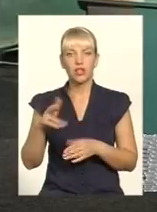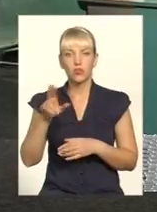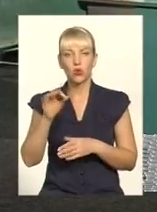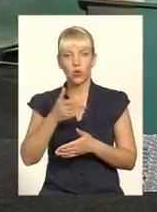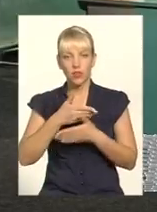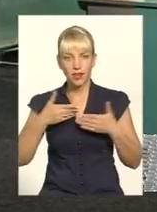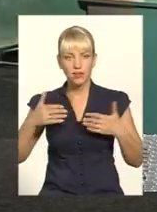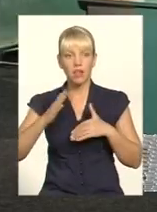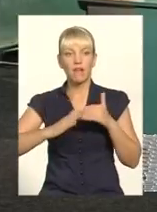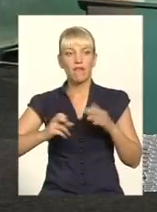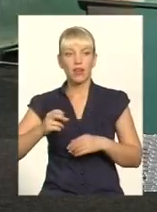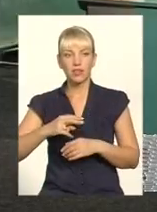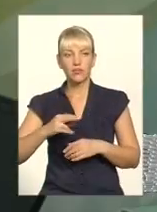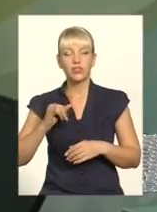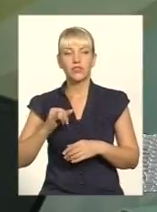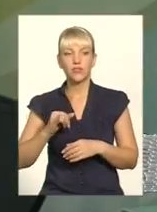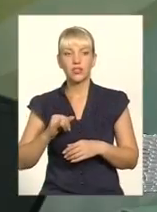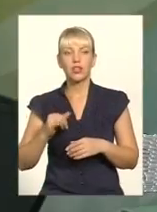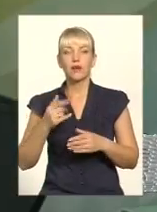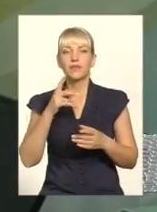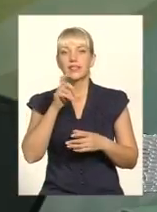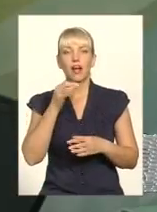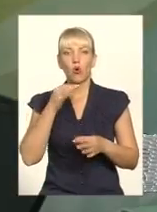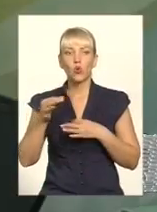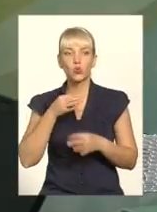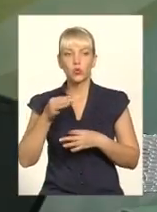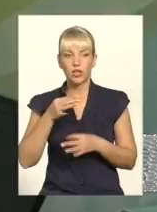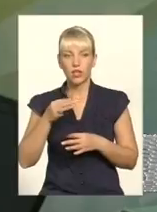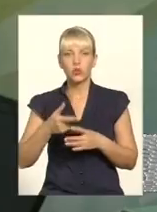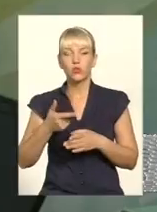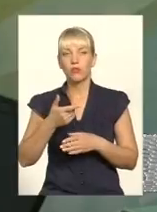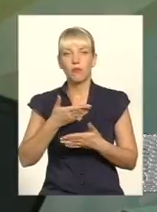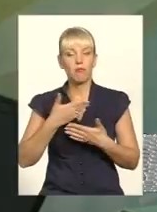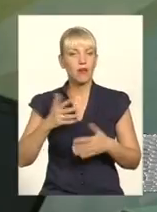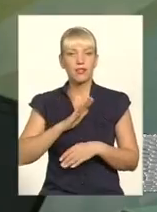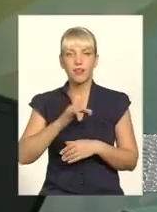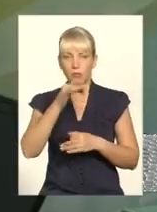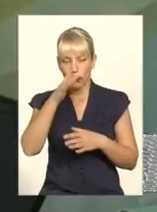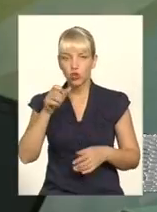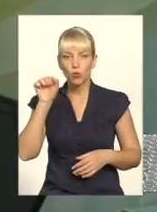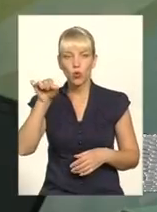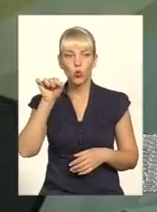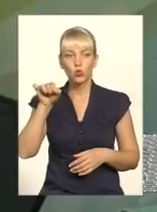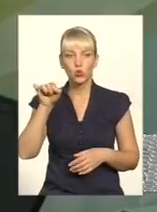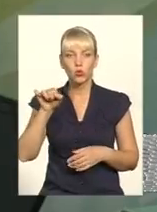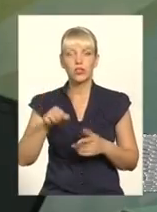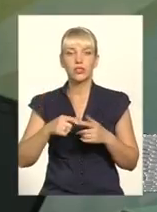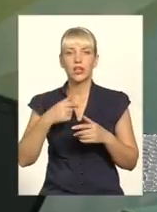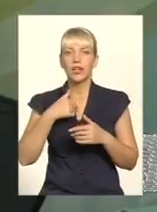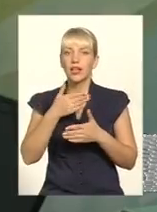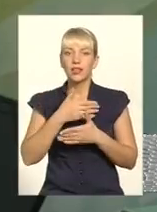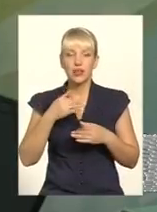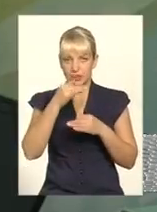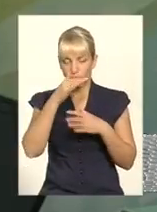фахівців, і хоча б за консультацією, ми, на жаль, не достукуємося. Вони нас не можуть